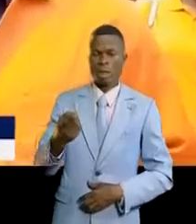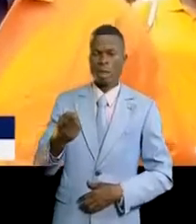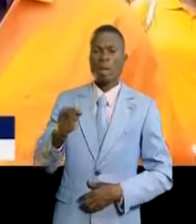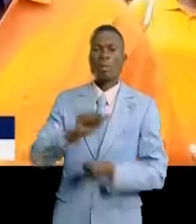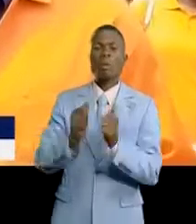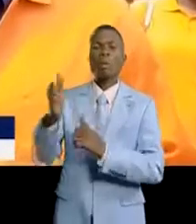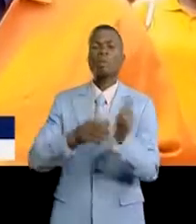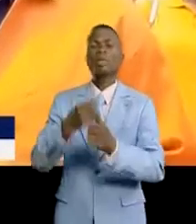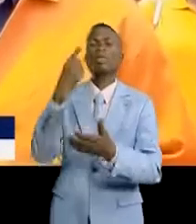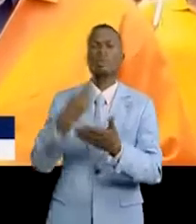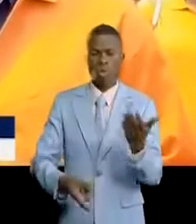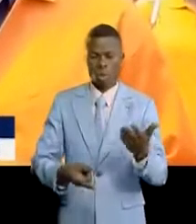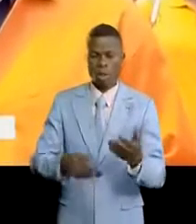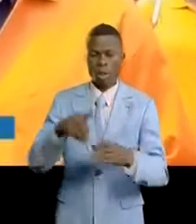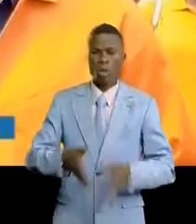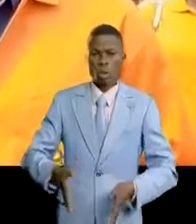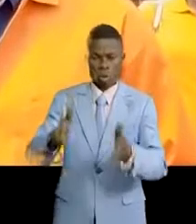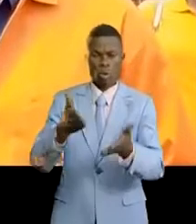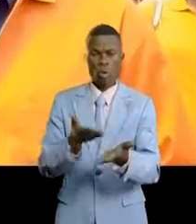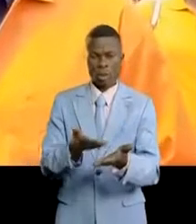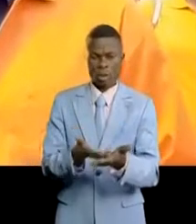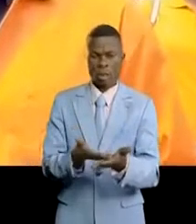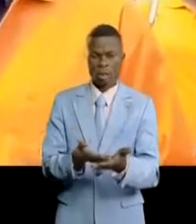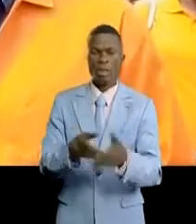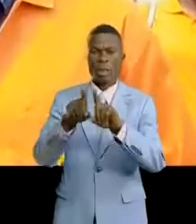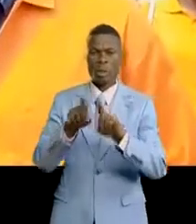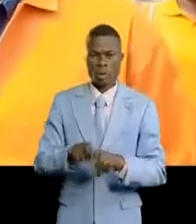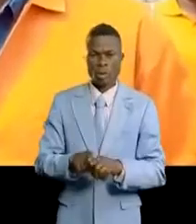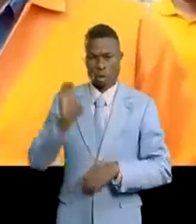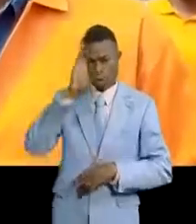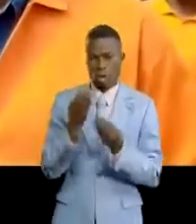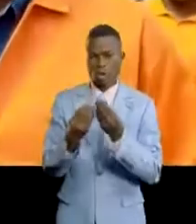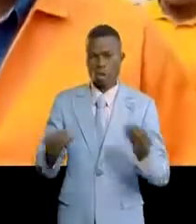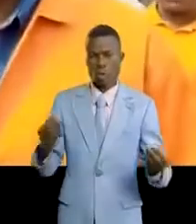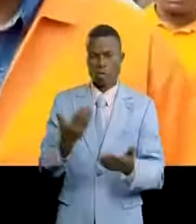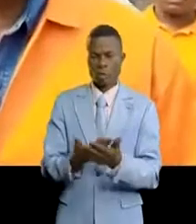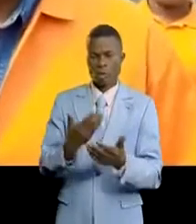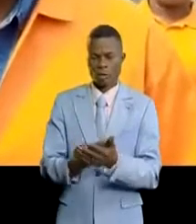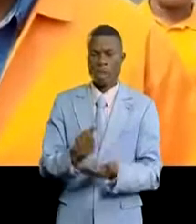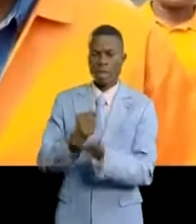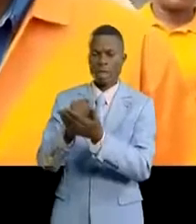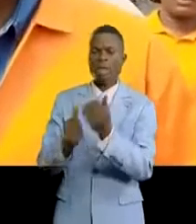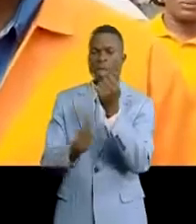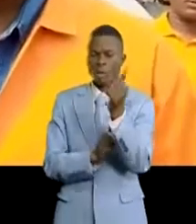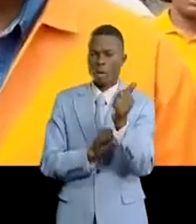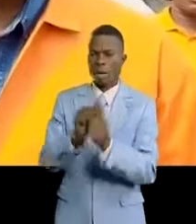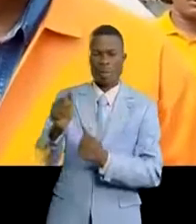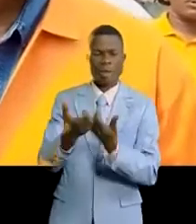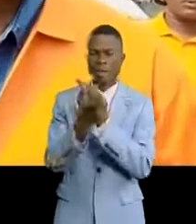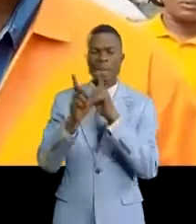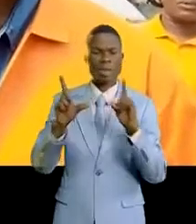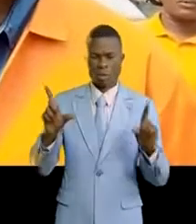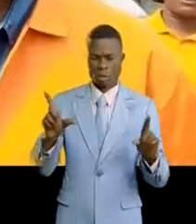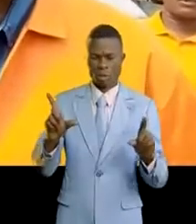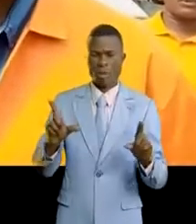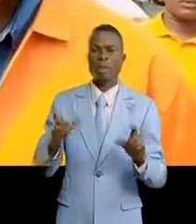dégâts qui ont été causés sur notre érosion routier et prendre des mesures qui peuvent permettre de régler rapidement